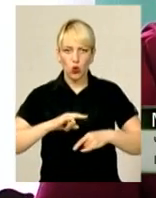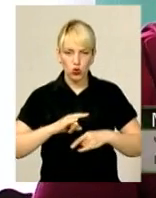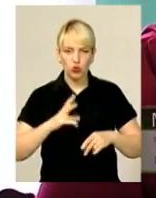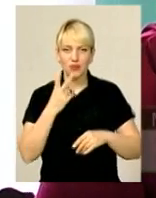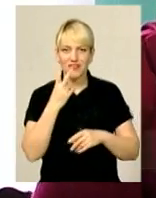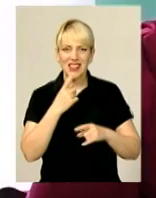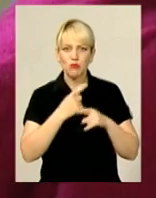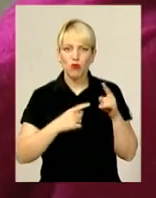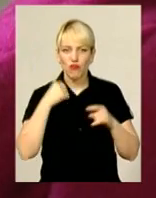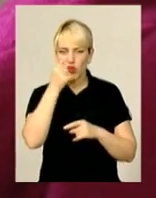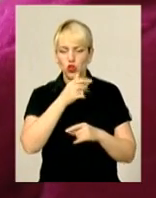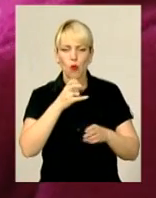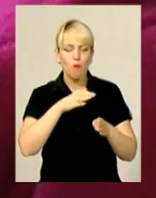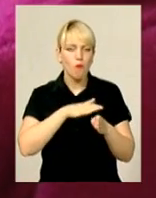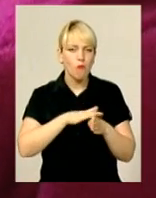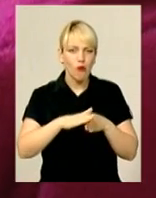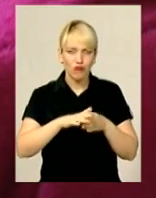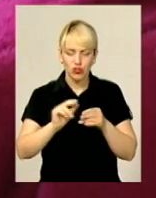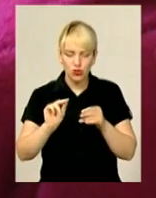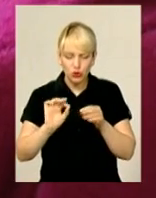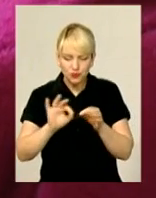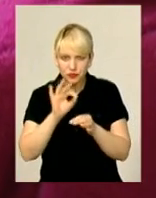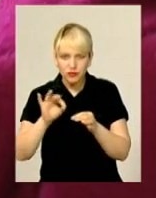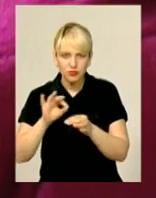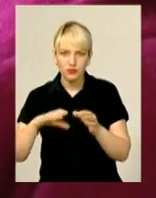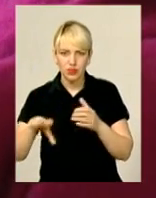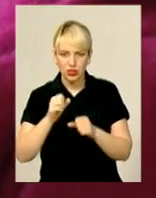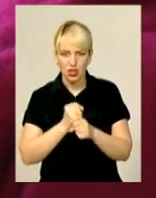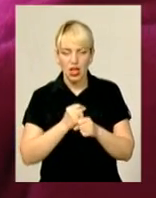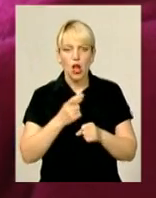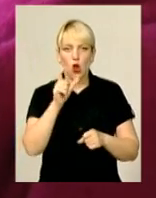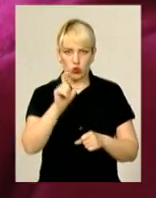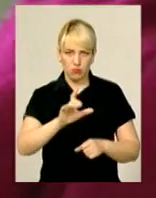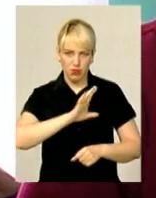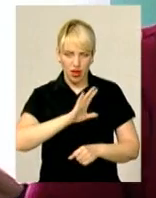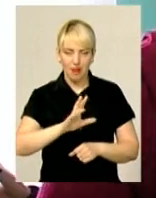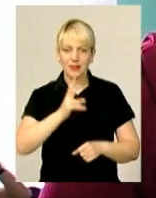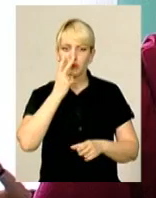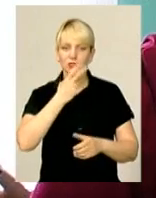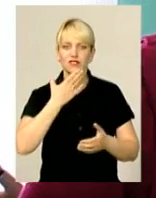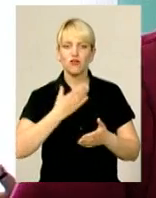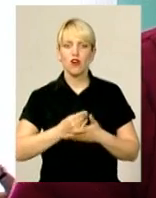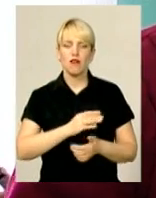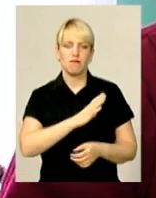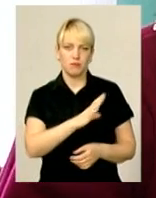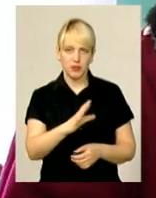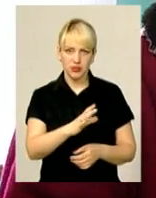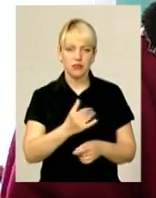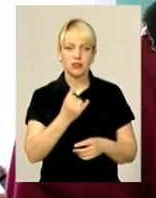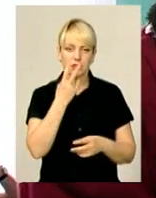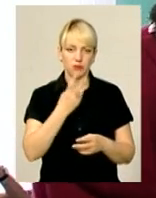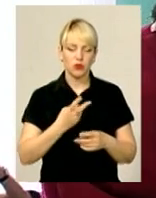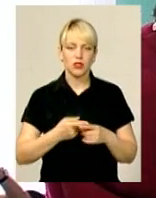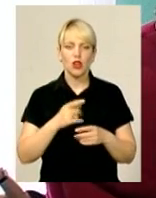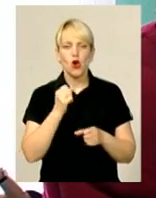щоб повністю його відтворити. Людина була багата і для того, щоб продемонструвати свої матеріальні статки, вона